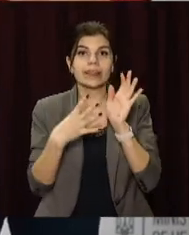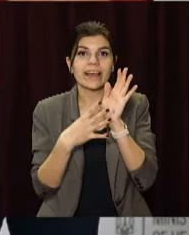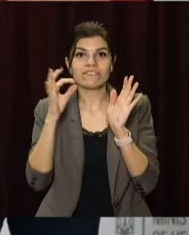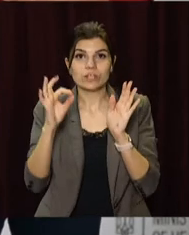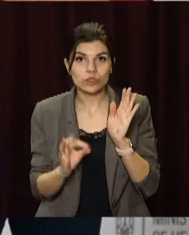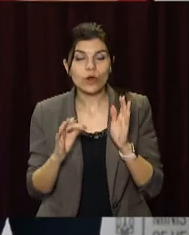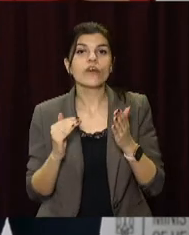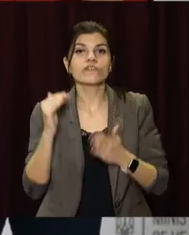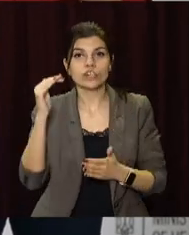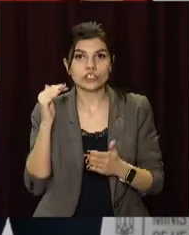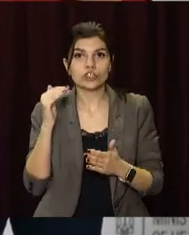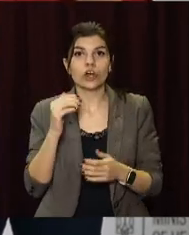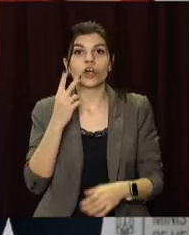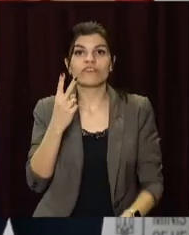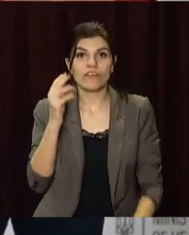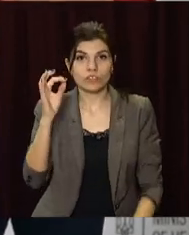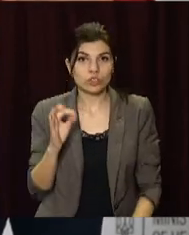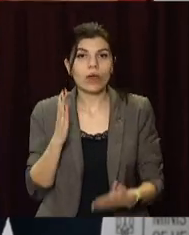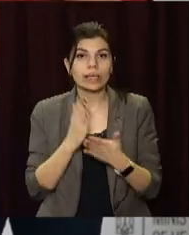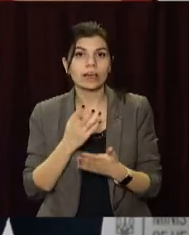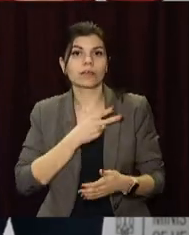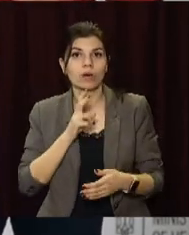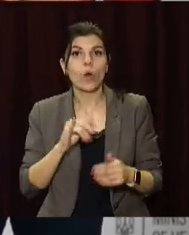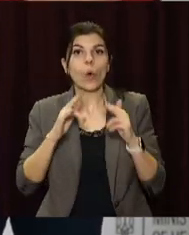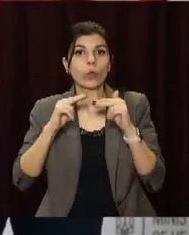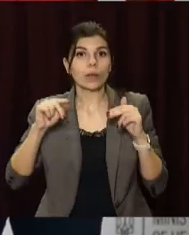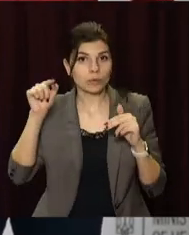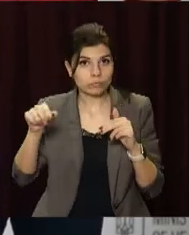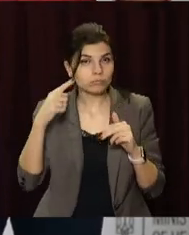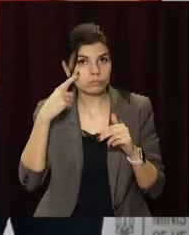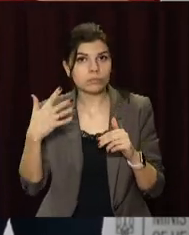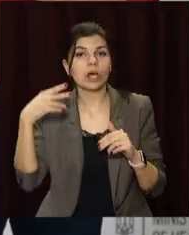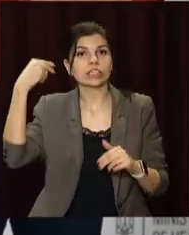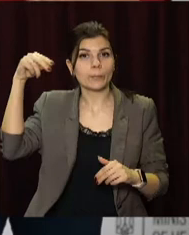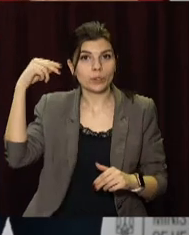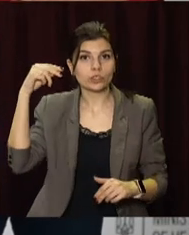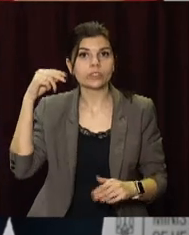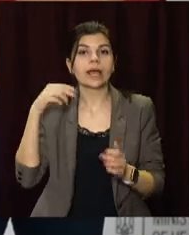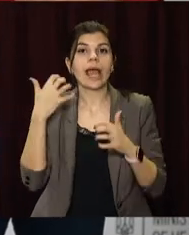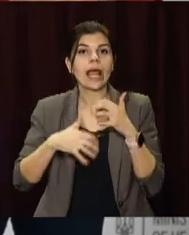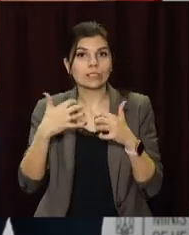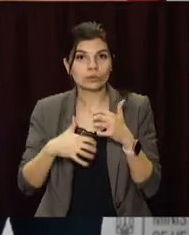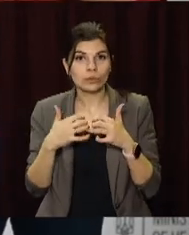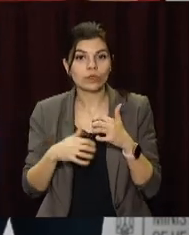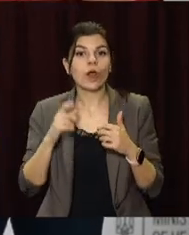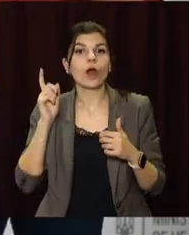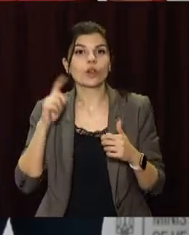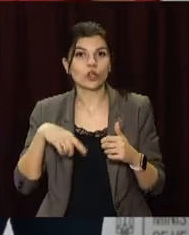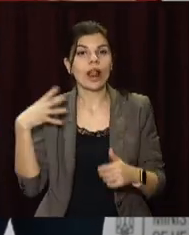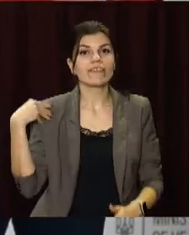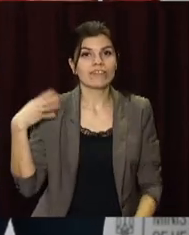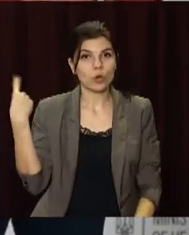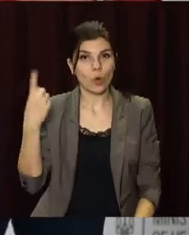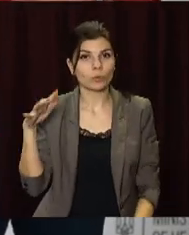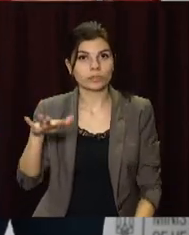вище 2% є летальність у Дніпропетровській області, Запоріжській, Херсонській, а також Львівській